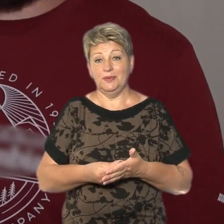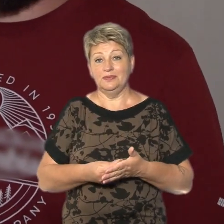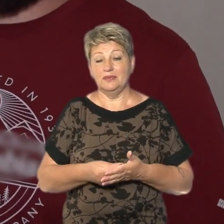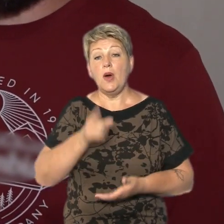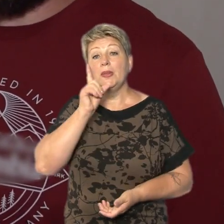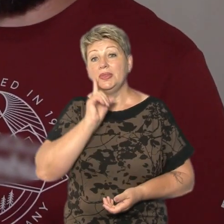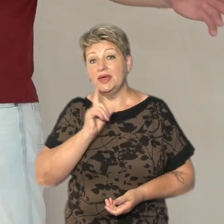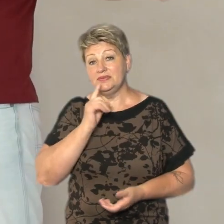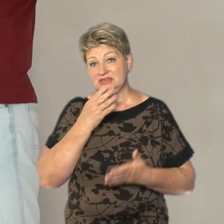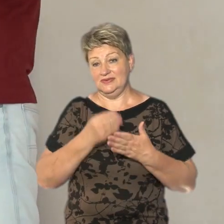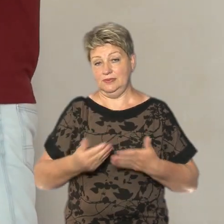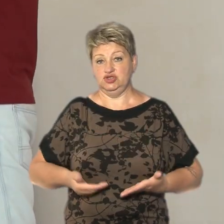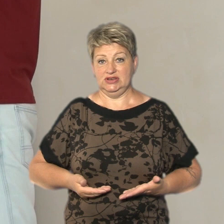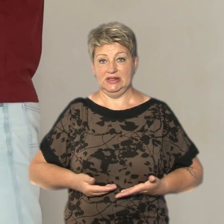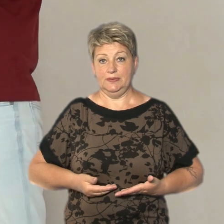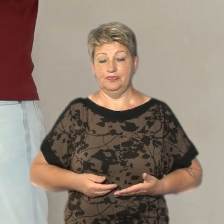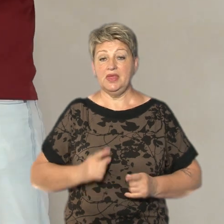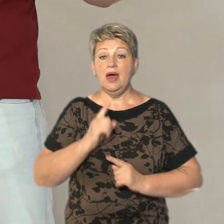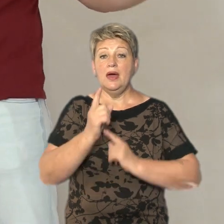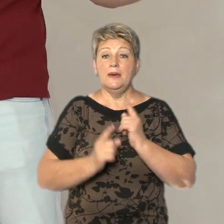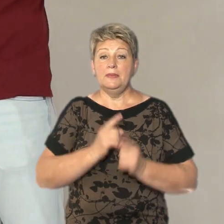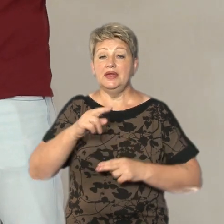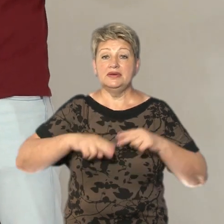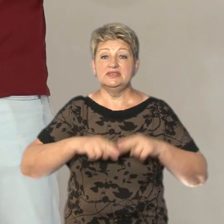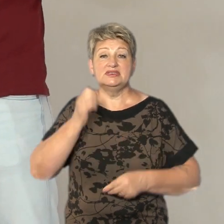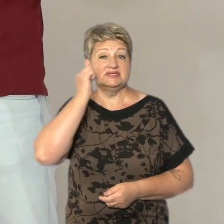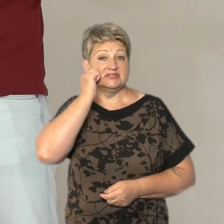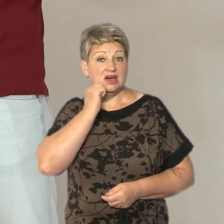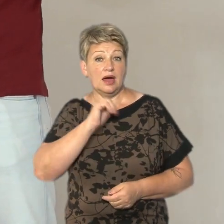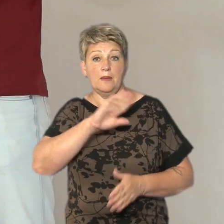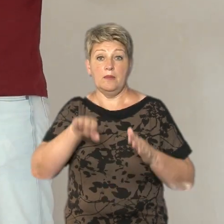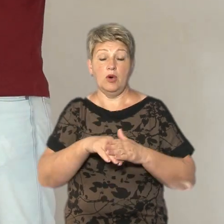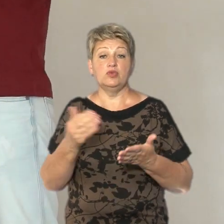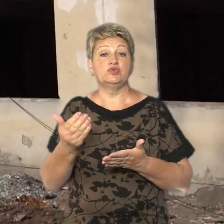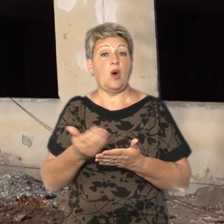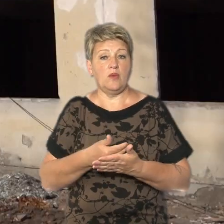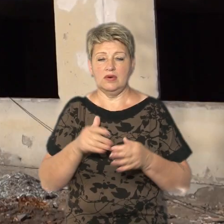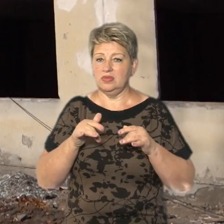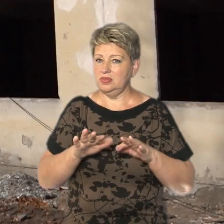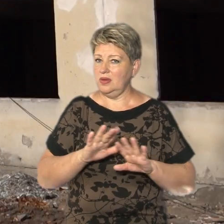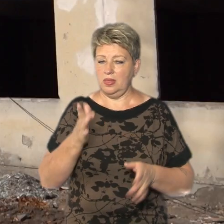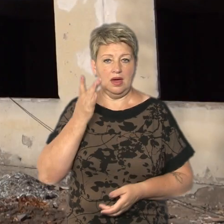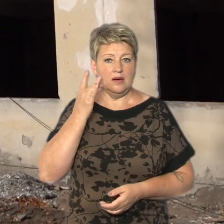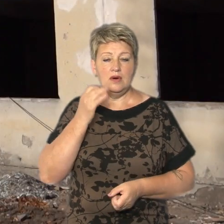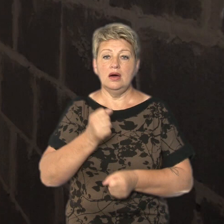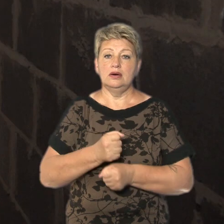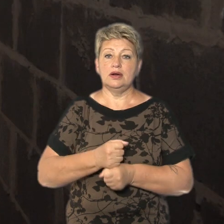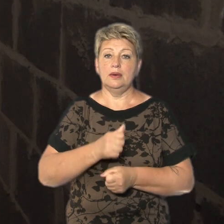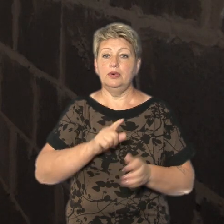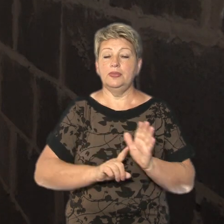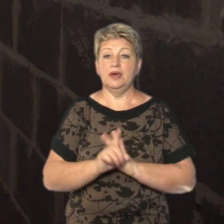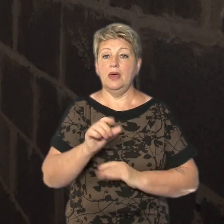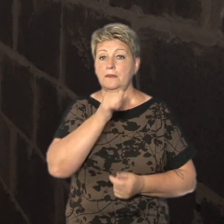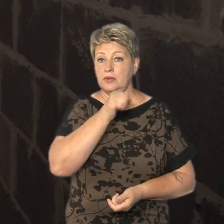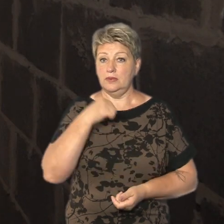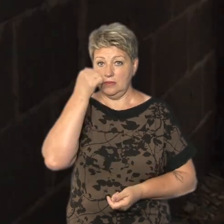тимчасовому своєму житлі. Каже, перебудувати старе помешкання під сучасне житло – справа не з легких. Роботи розпочали торік у вересні.